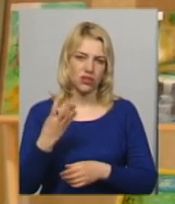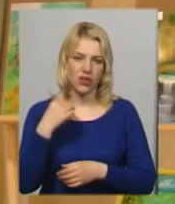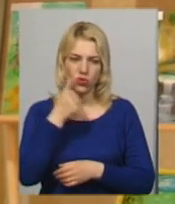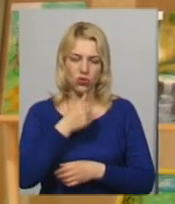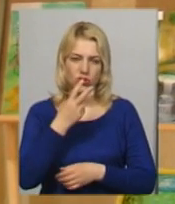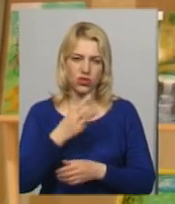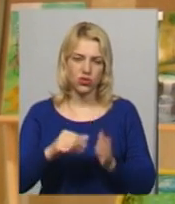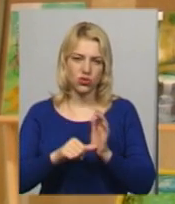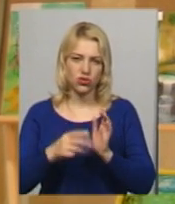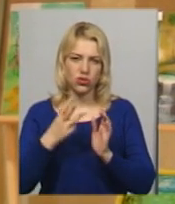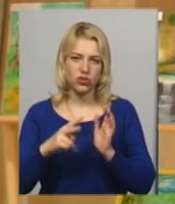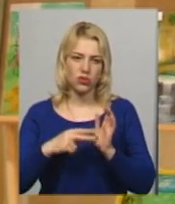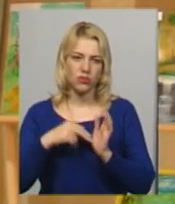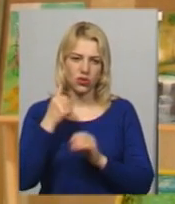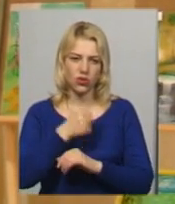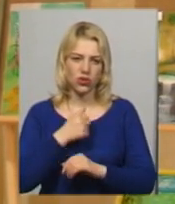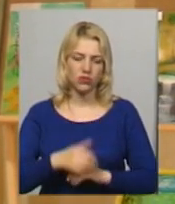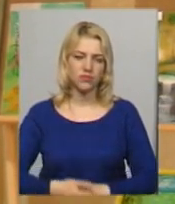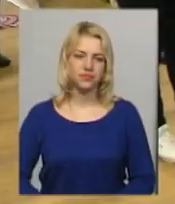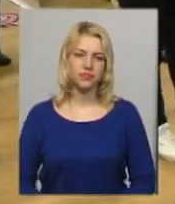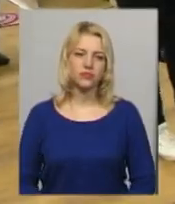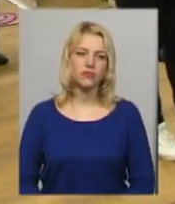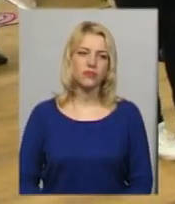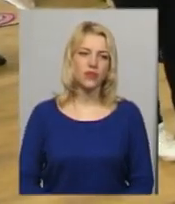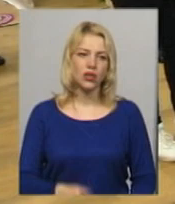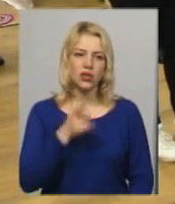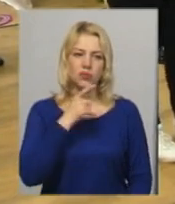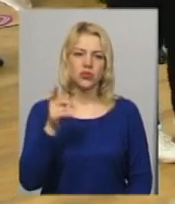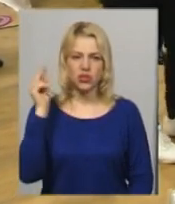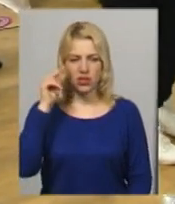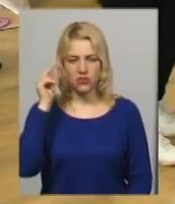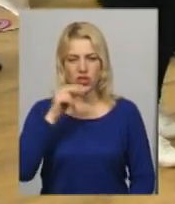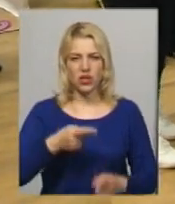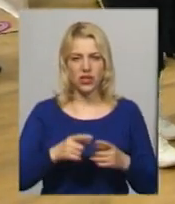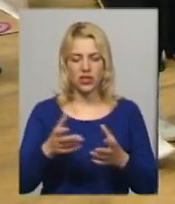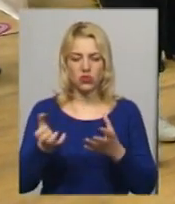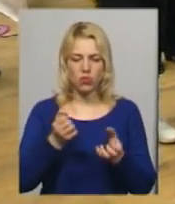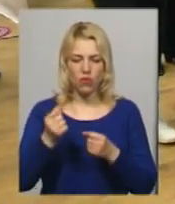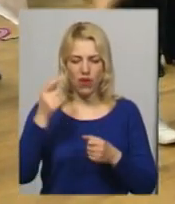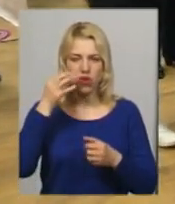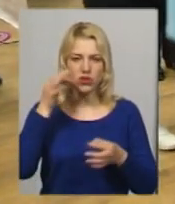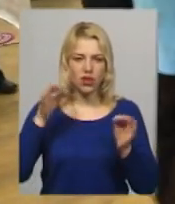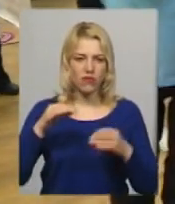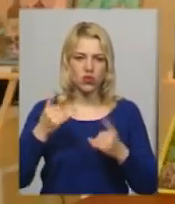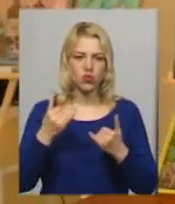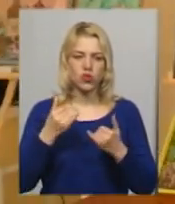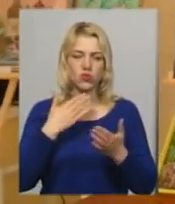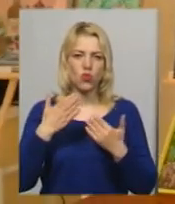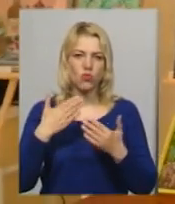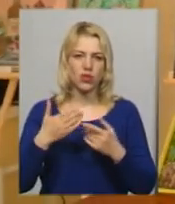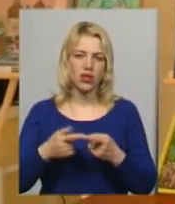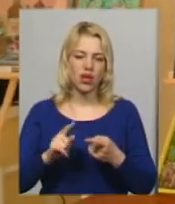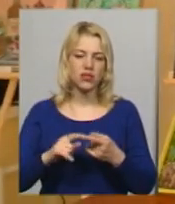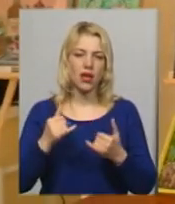36, 37 років. Ірина Ковальчук каже, під час навчання учні здобувають навички сучасної комунікації. Мета,